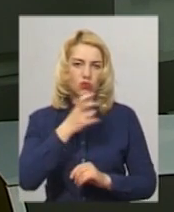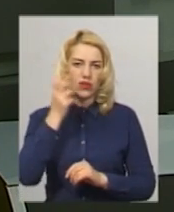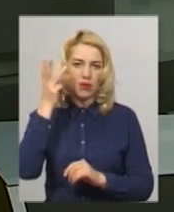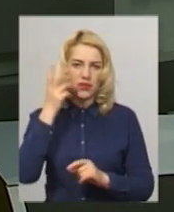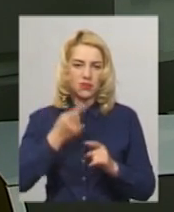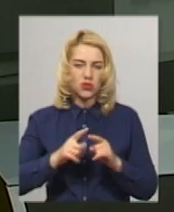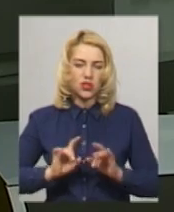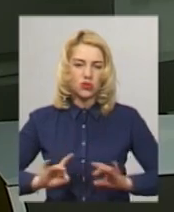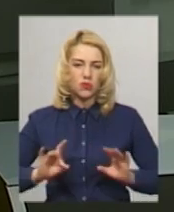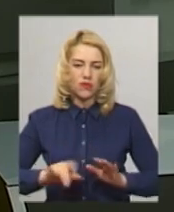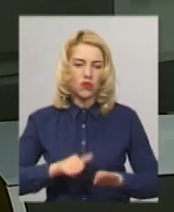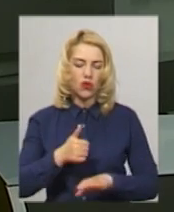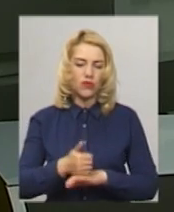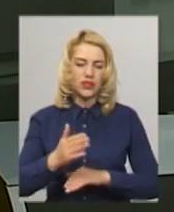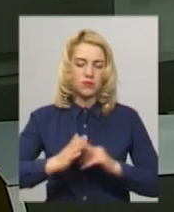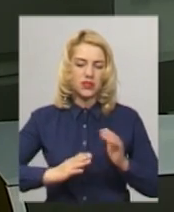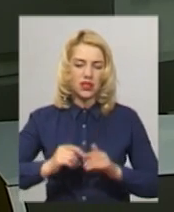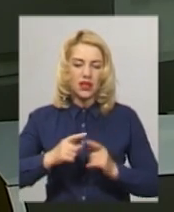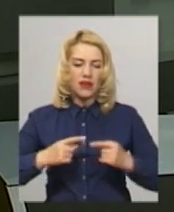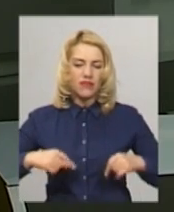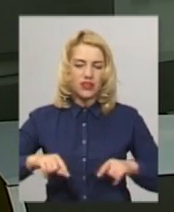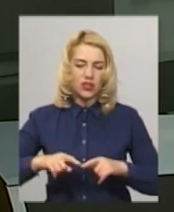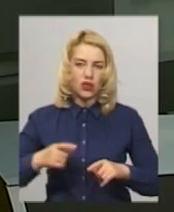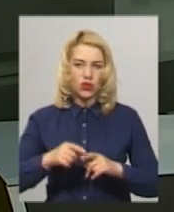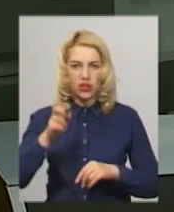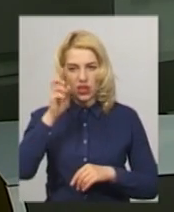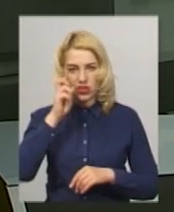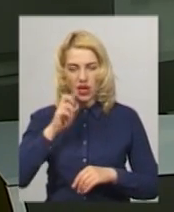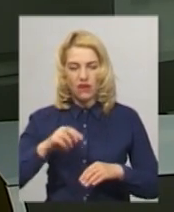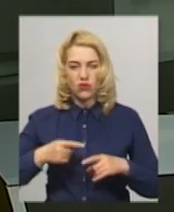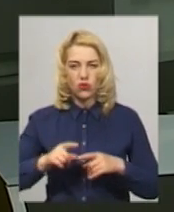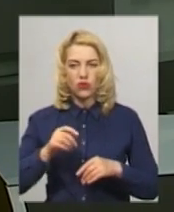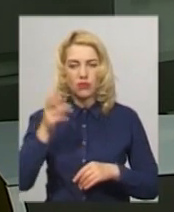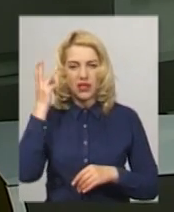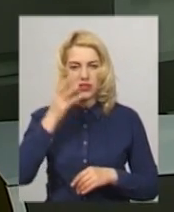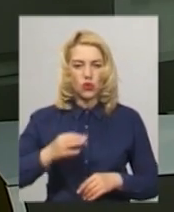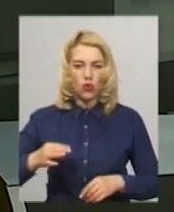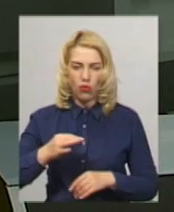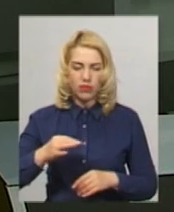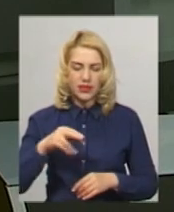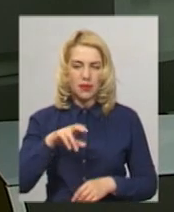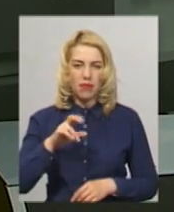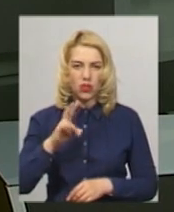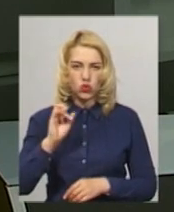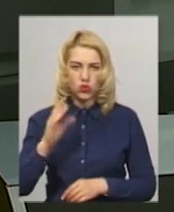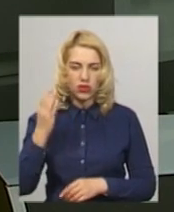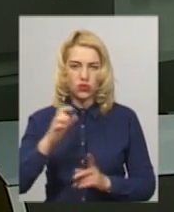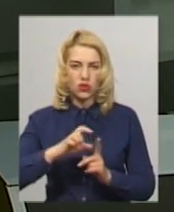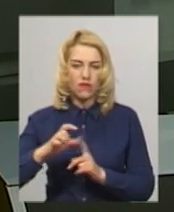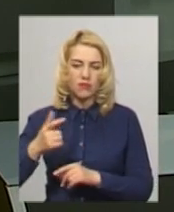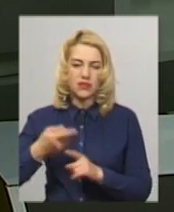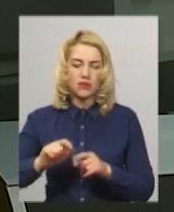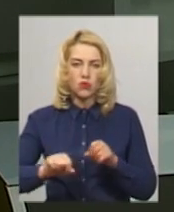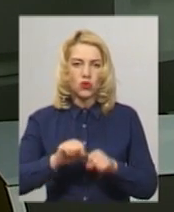це розповів головний спеціаліст відділу державного контролю управління Укртрансбезпеки в Хмельницькій області Сергій Панчук. За його словами, за ці